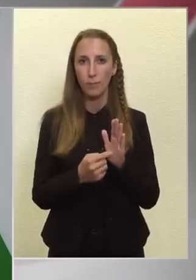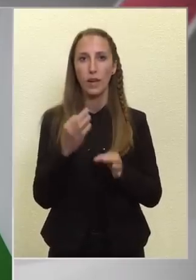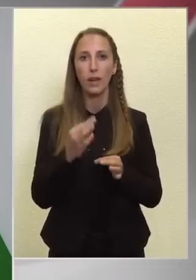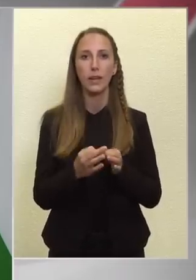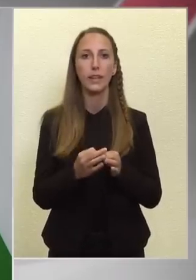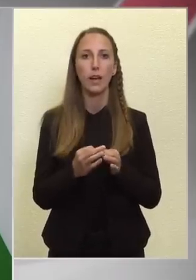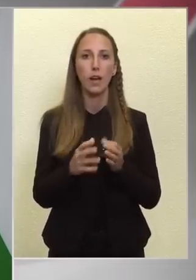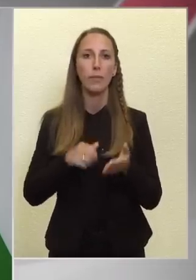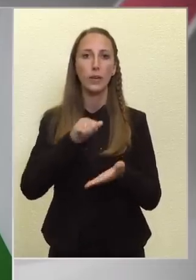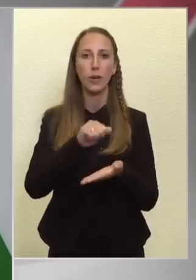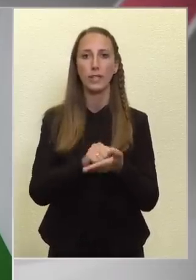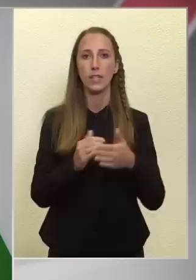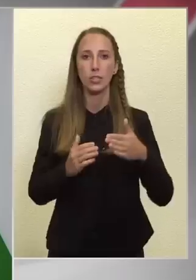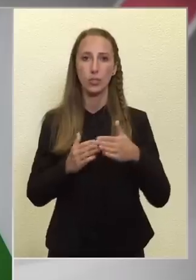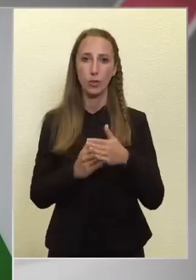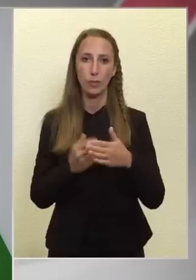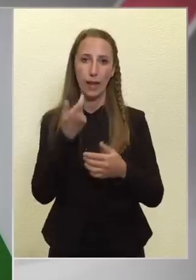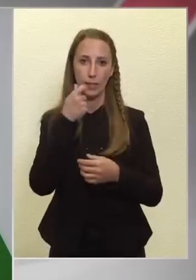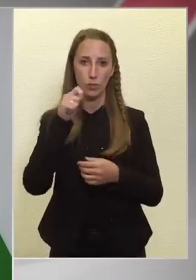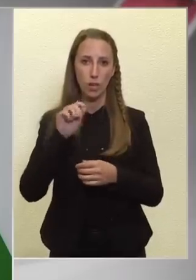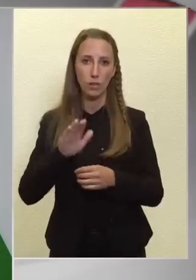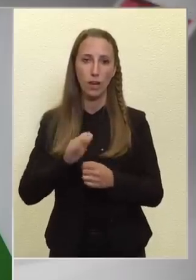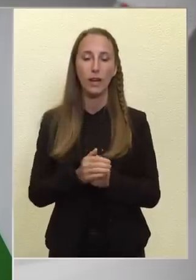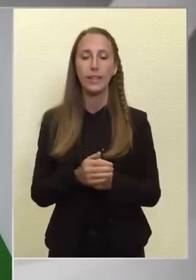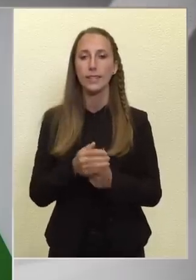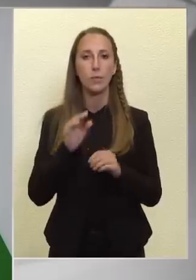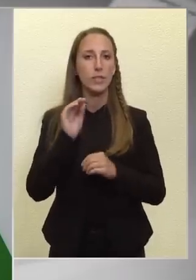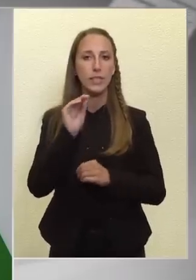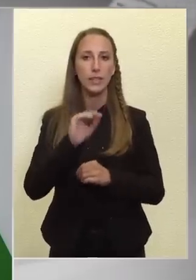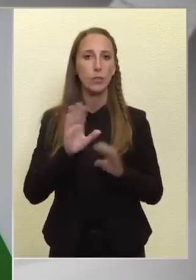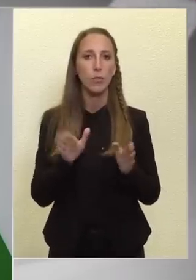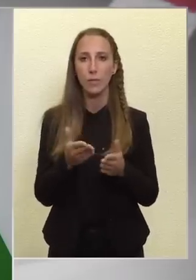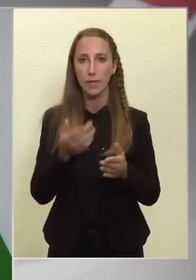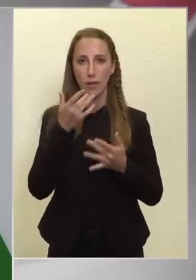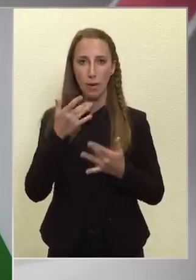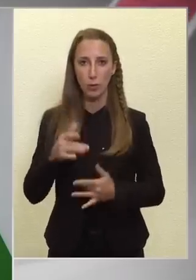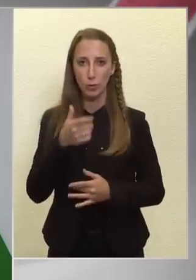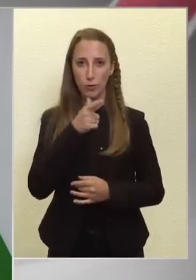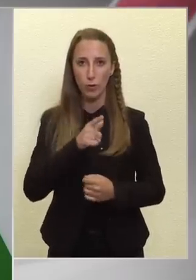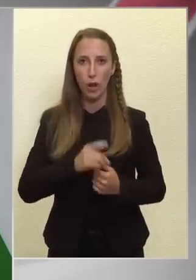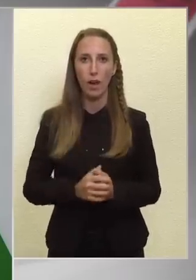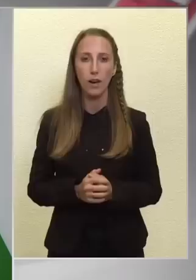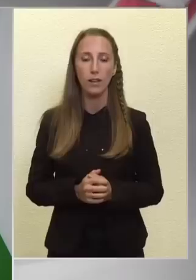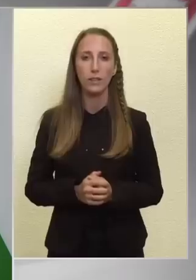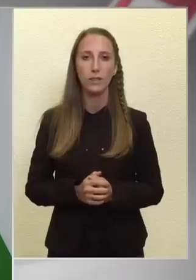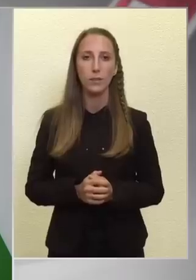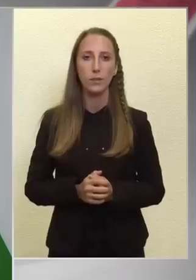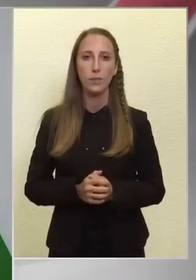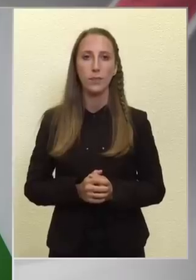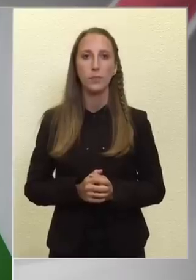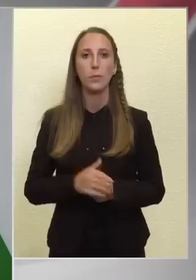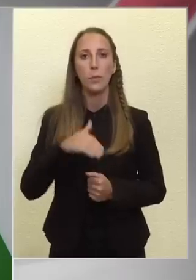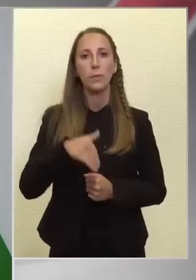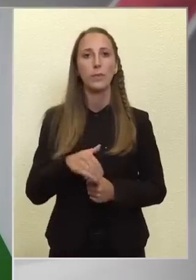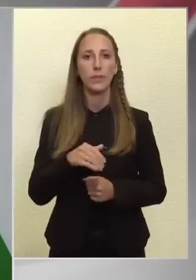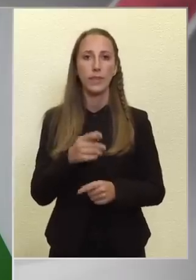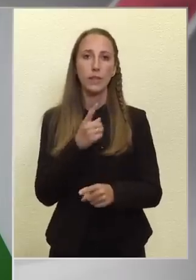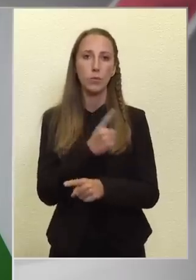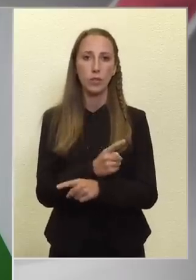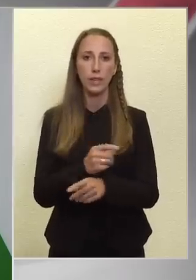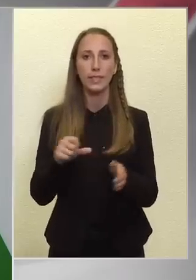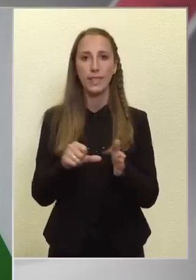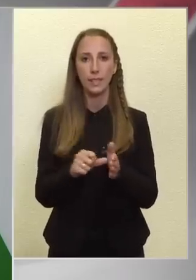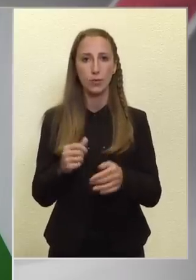beruházási stopp áldozata, de ez nem azt jelenti, hogy bármiről lemondtunk volna. A Dél-Budai Centrum Kórház